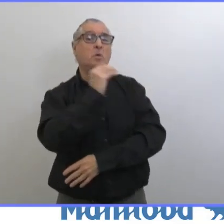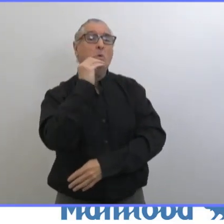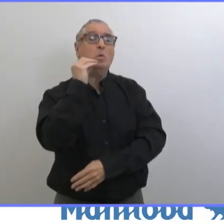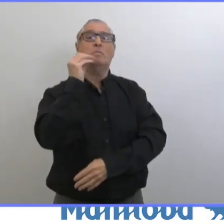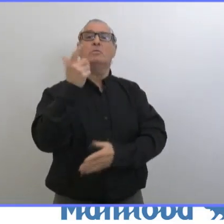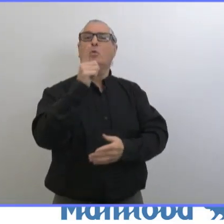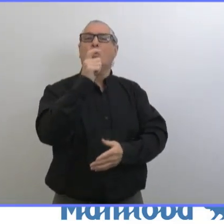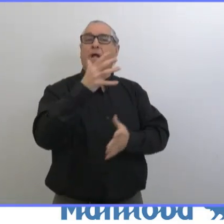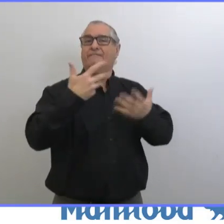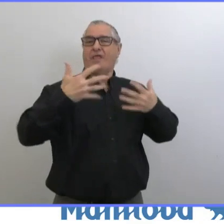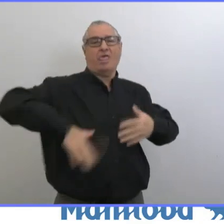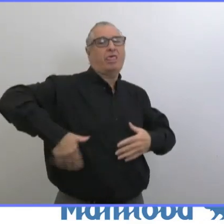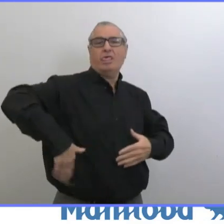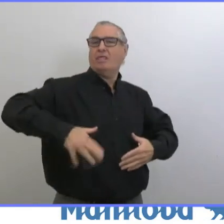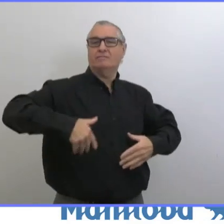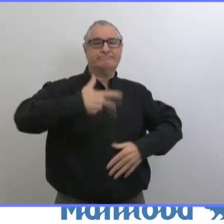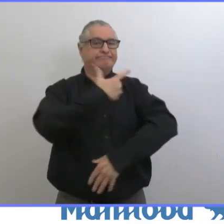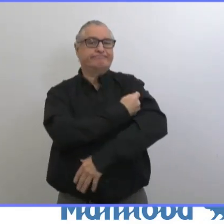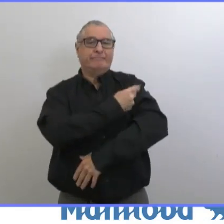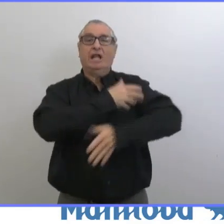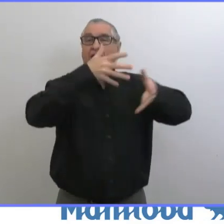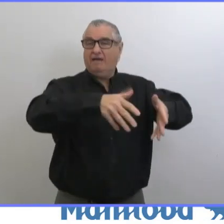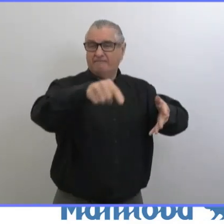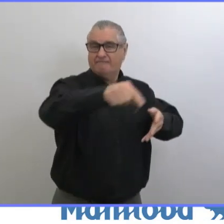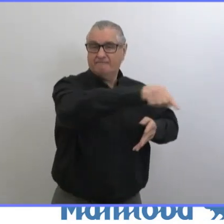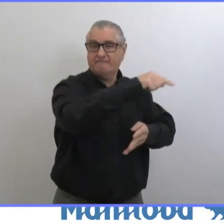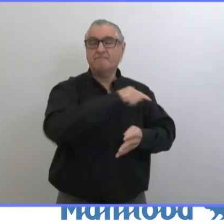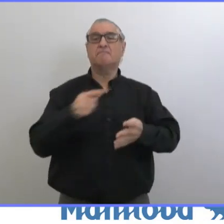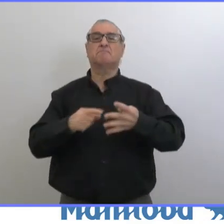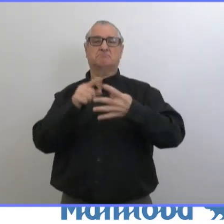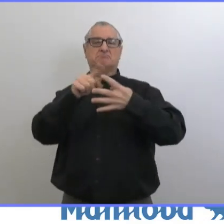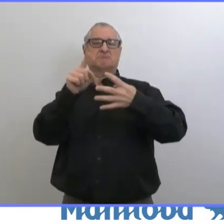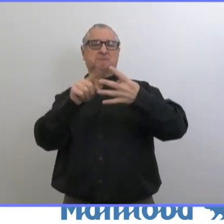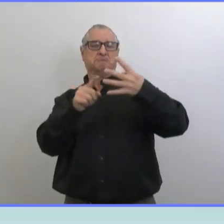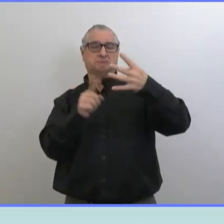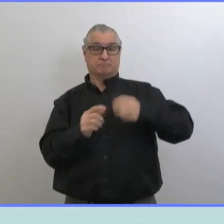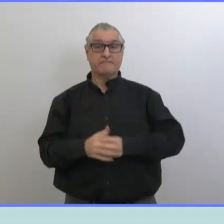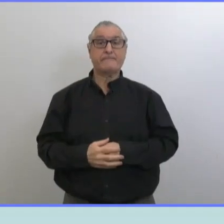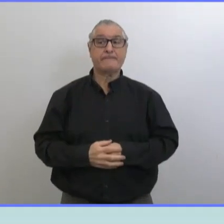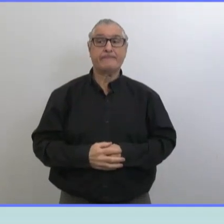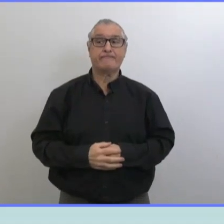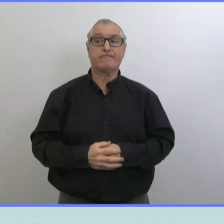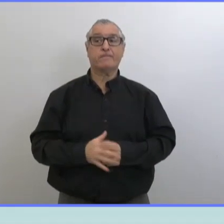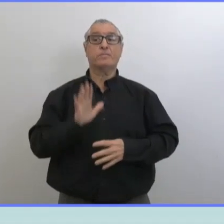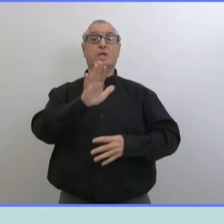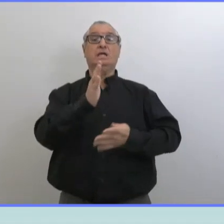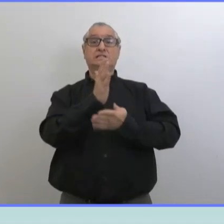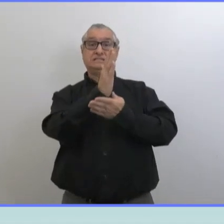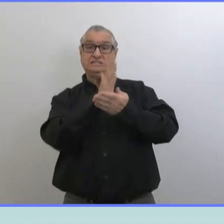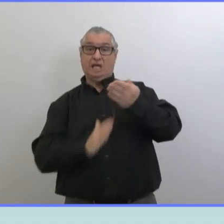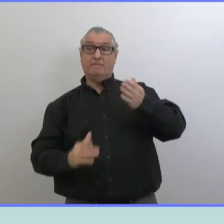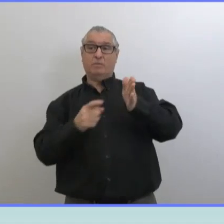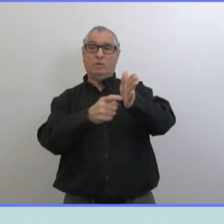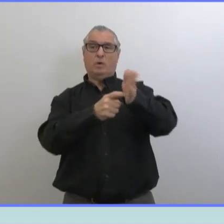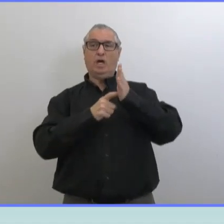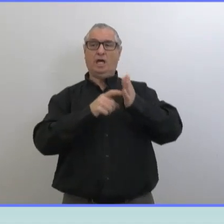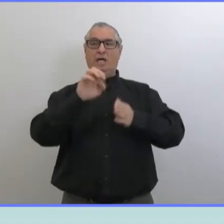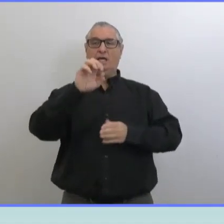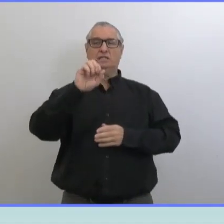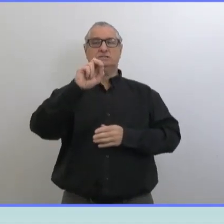On n'a pas encore défini, et le comité national n pas encore défini ce qu'est un travailleur essentiel. Donc, il va falloir qu travaille là-dessus.